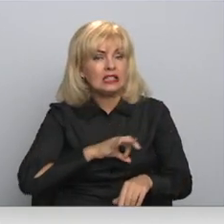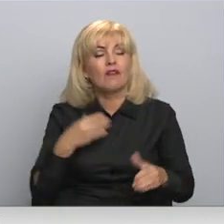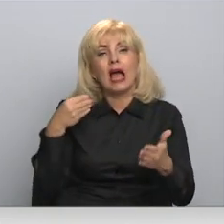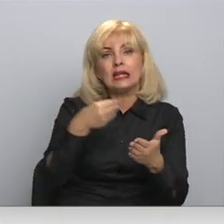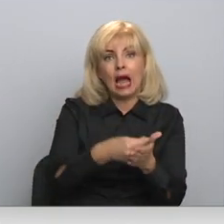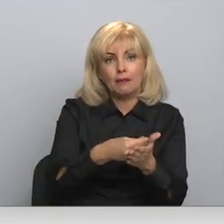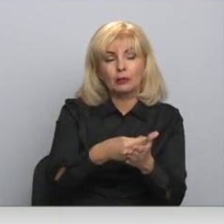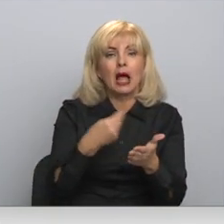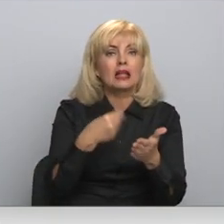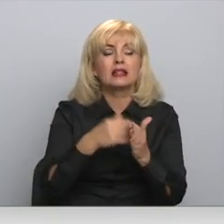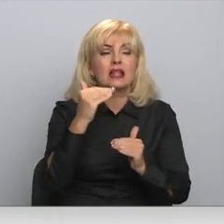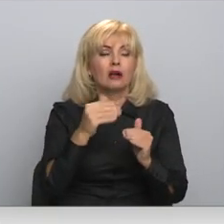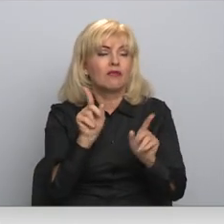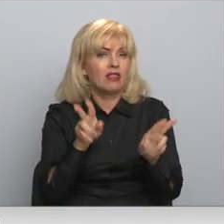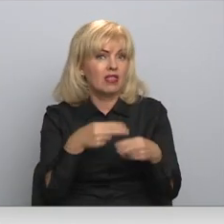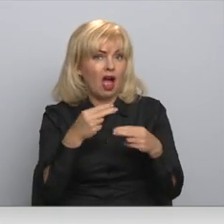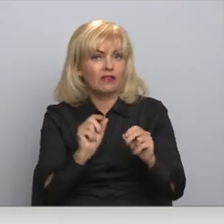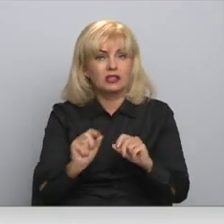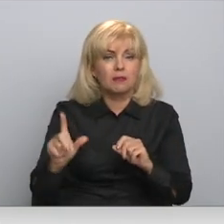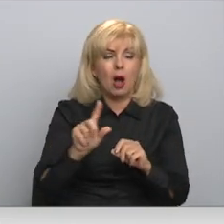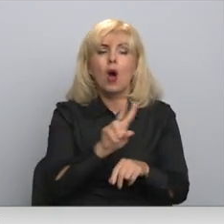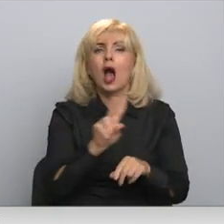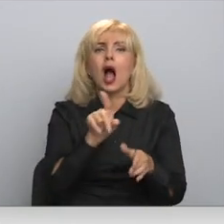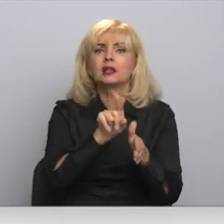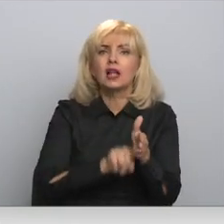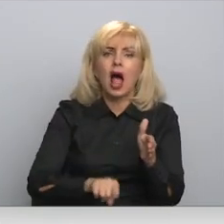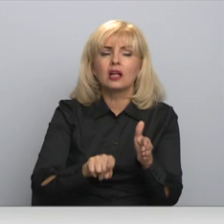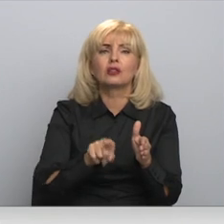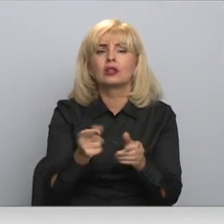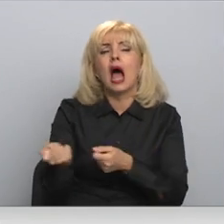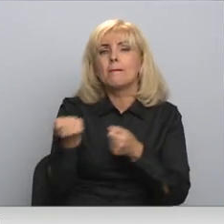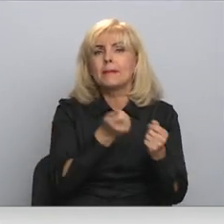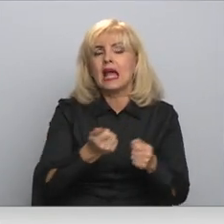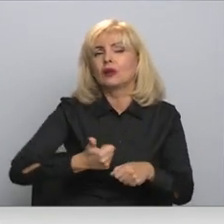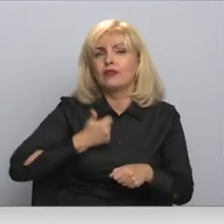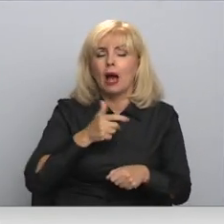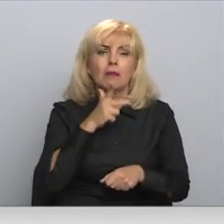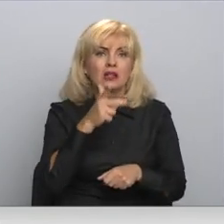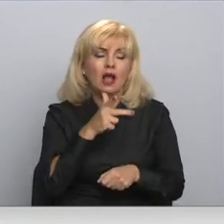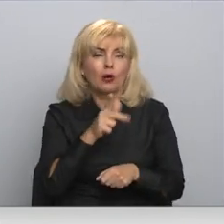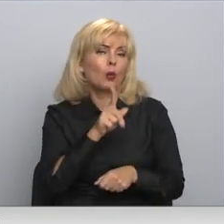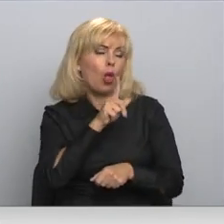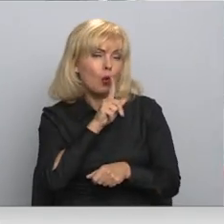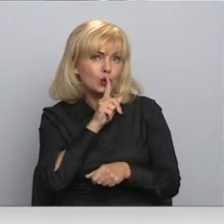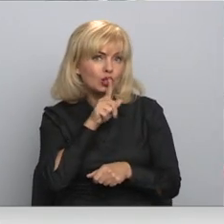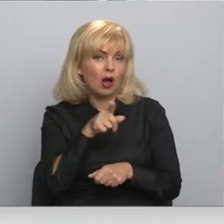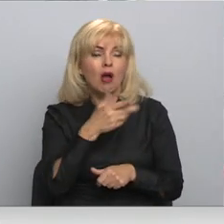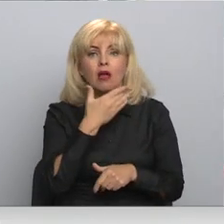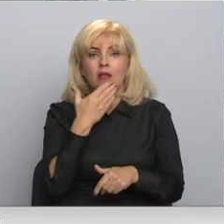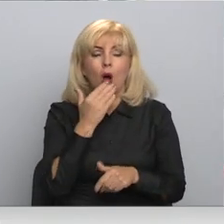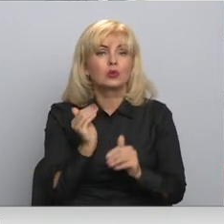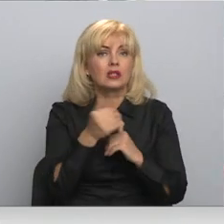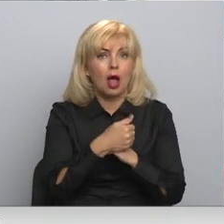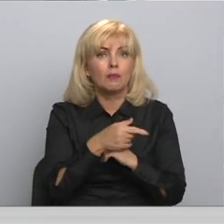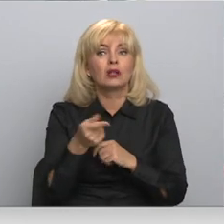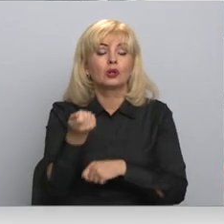siltumtarifu nebūtu jāpaukstina. Kas ir, lai tās dabas gāzas piegādātājs Daugavpili neatklāja? Tā nav slēpjama, tas ir